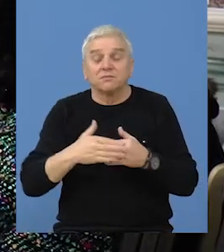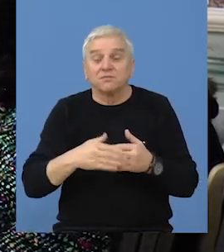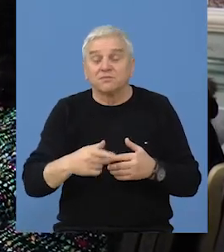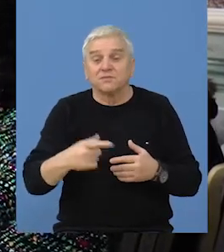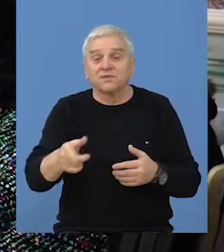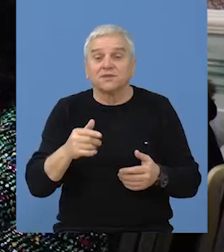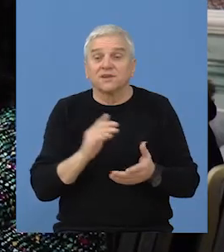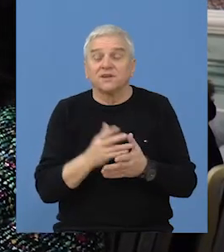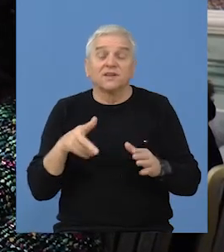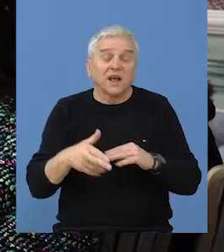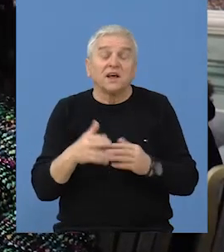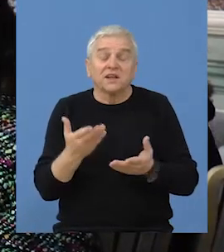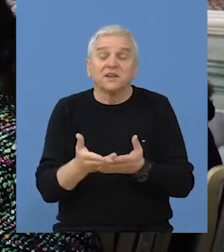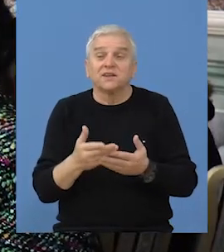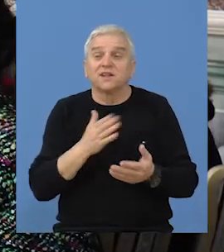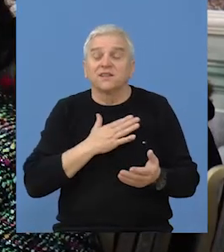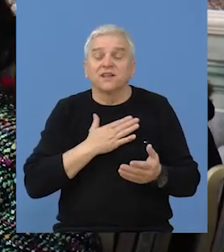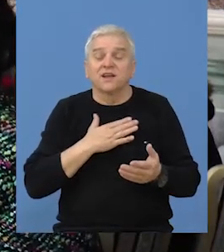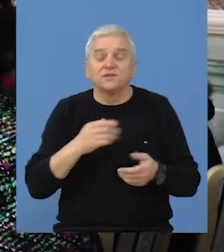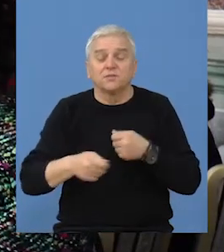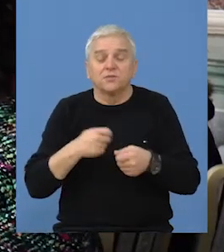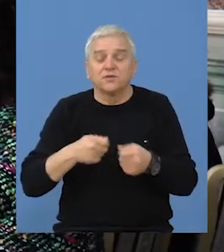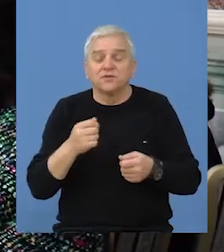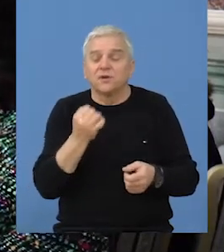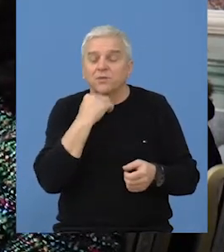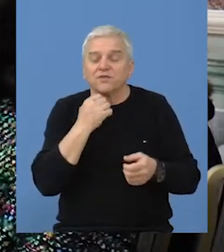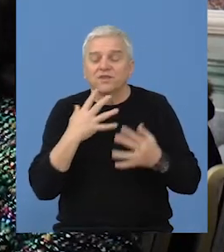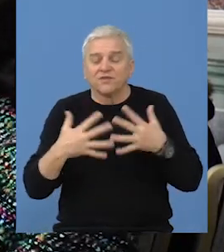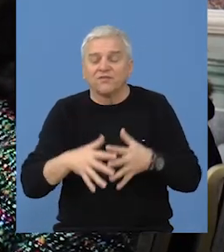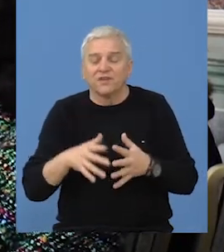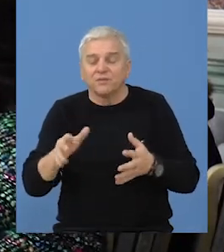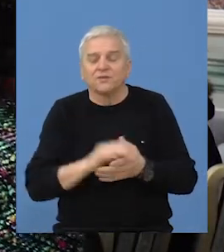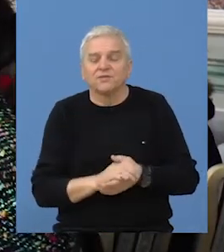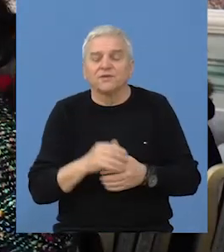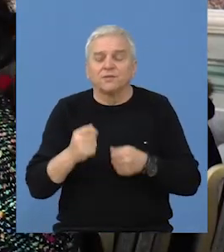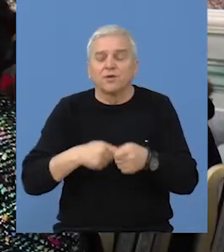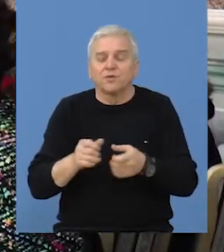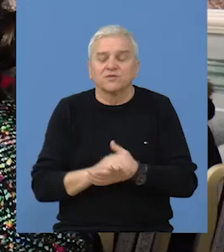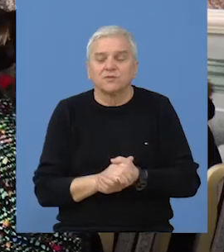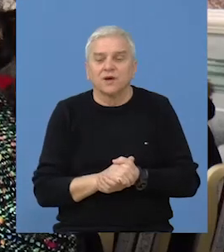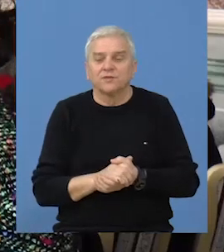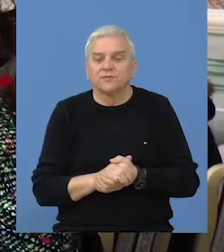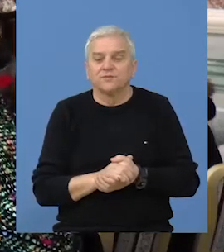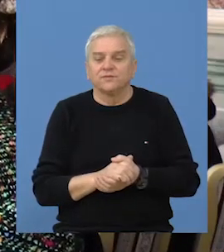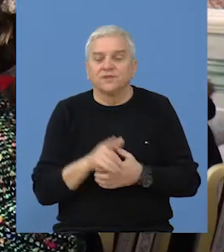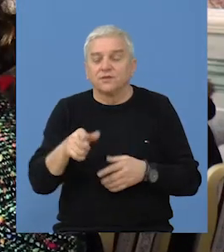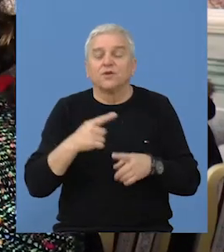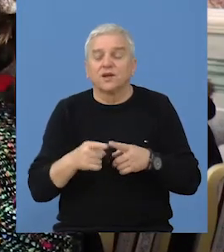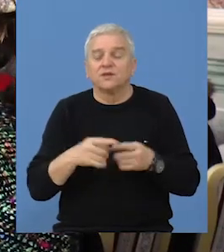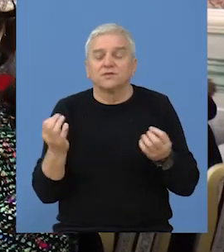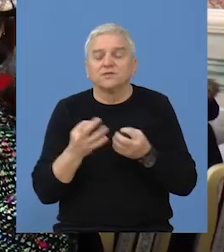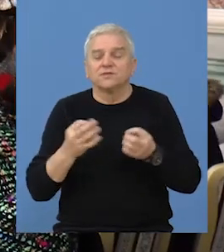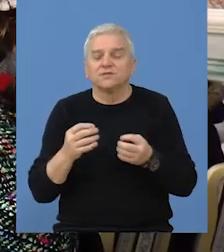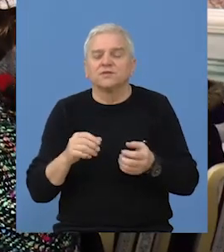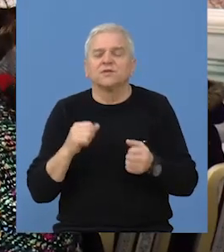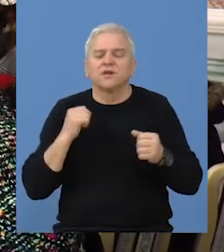ćemo, da je kraj našim preduzetničkim radnjama iz tog